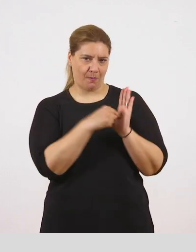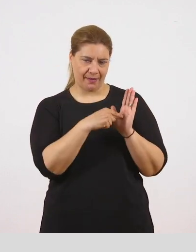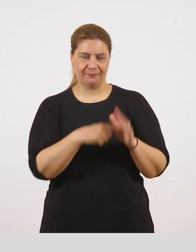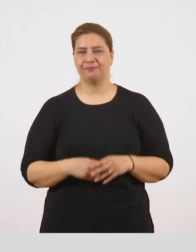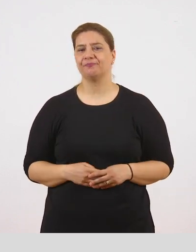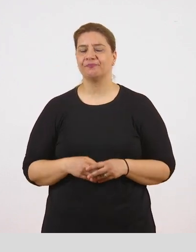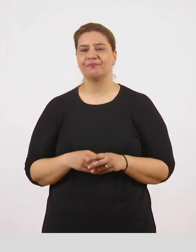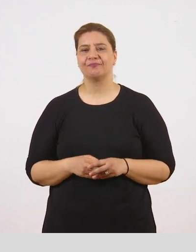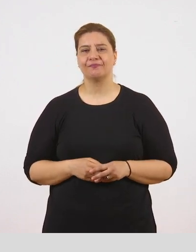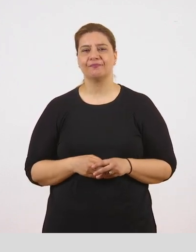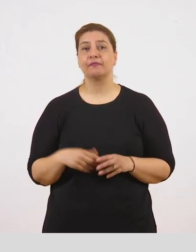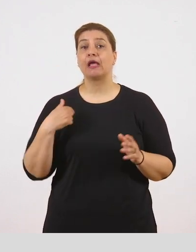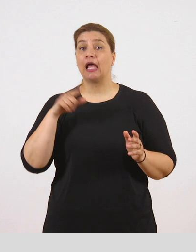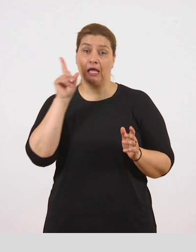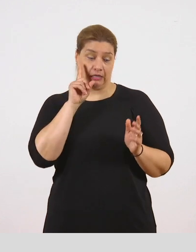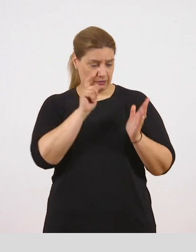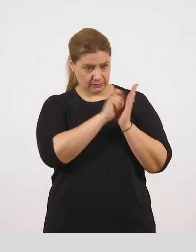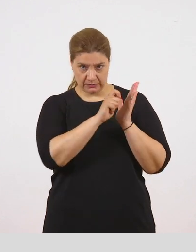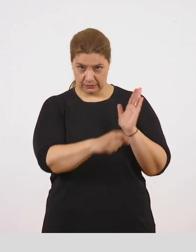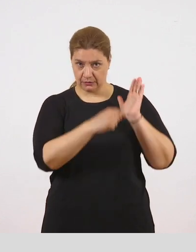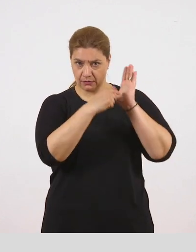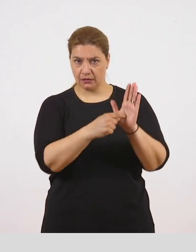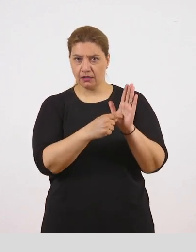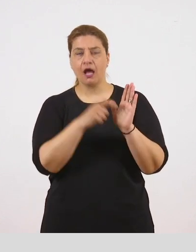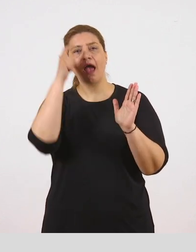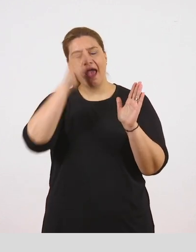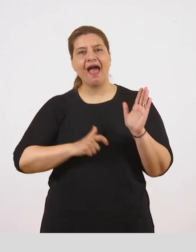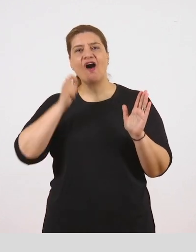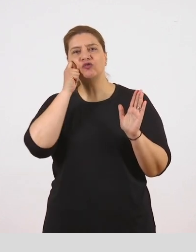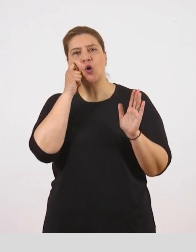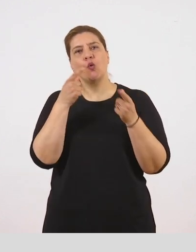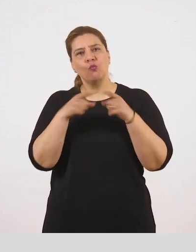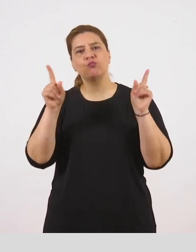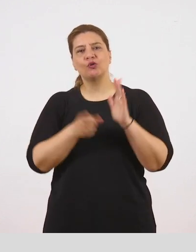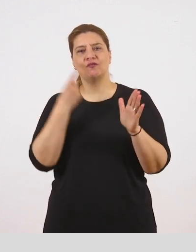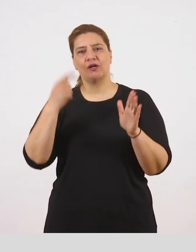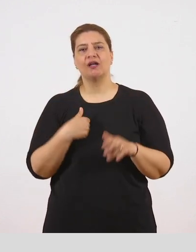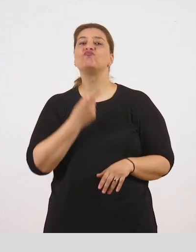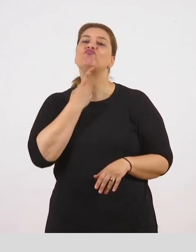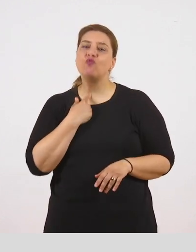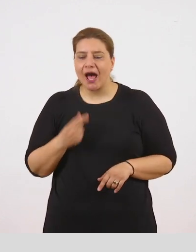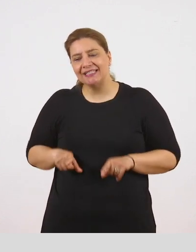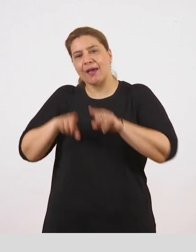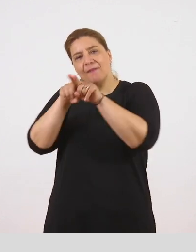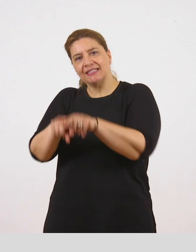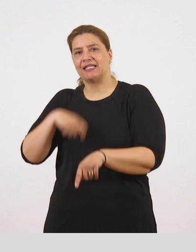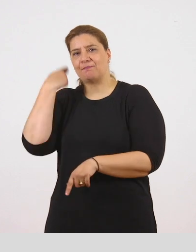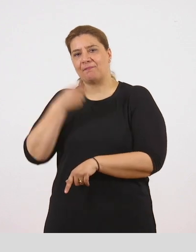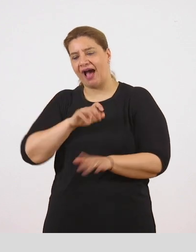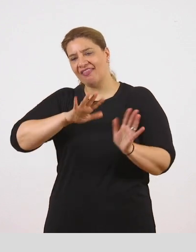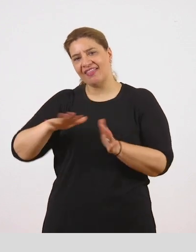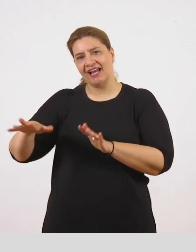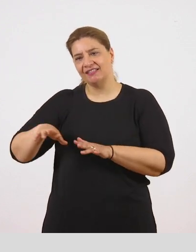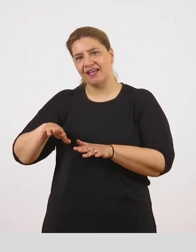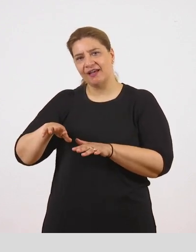μυθιστορήματος έτσι. Η δανάη μας μιλά για τον εαυτό της. Της άρεσε να πηγαίνει με τη μητέρα της στη θάλασσα και